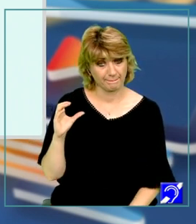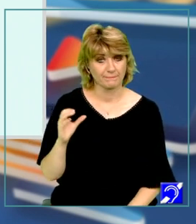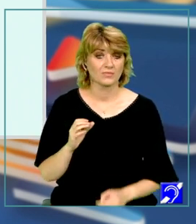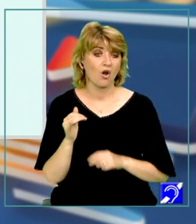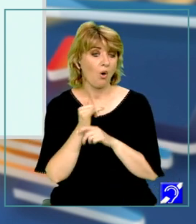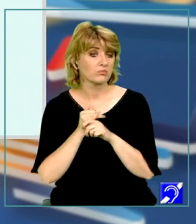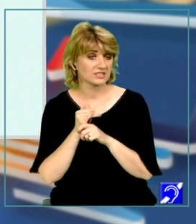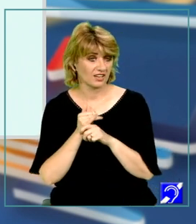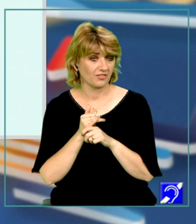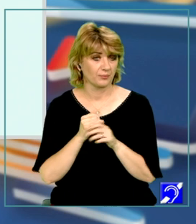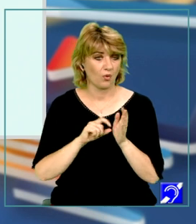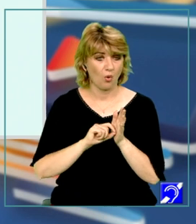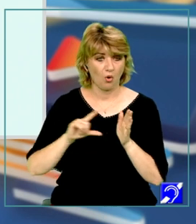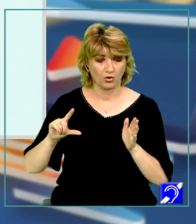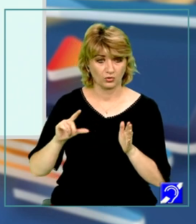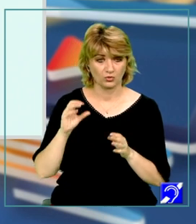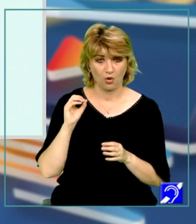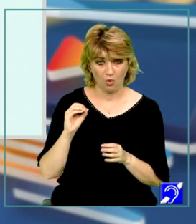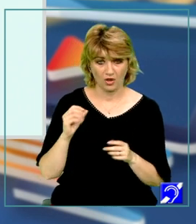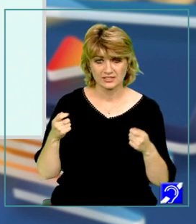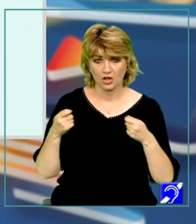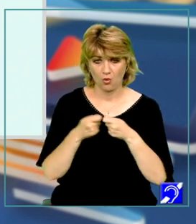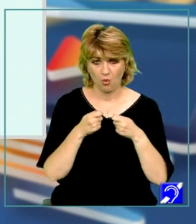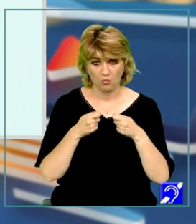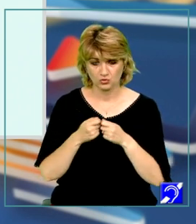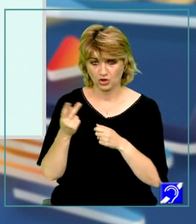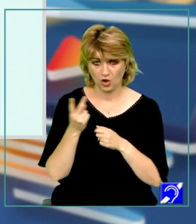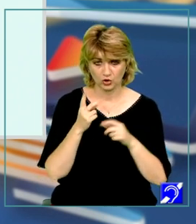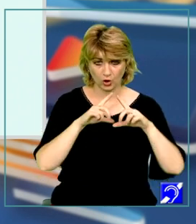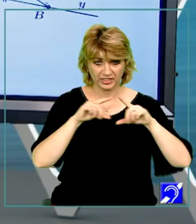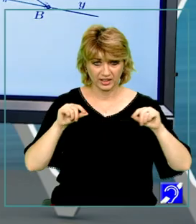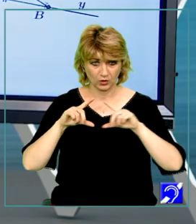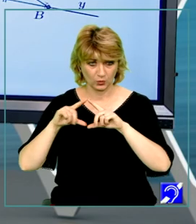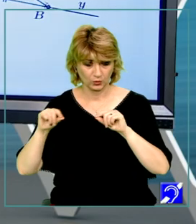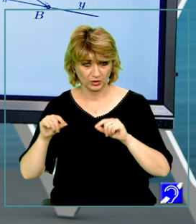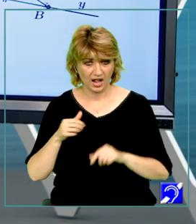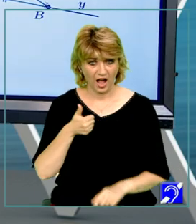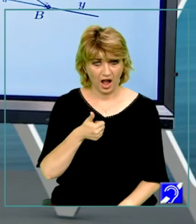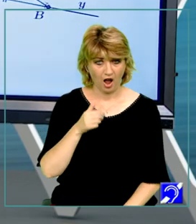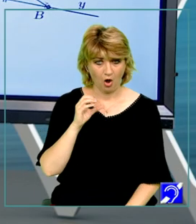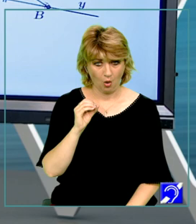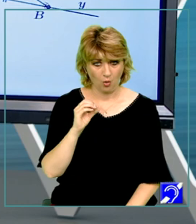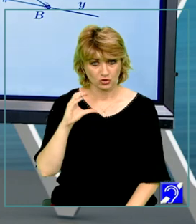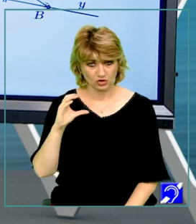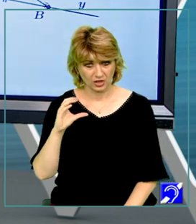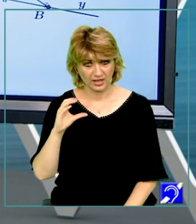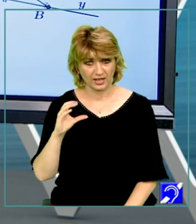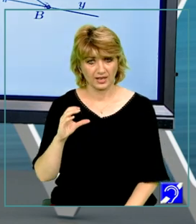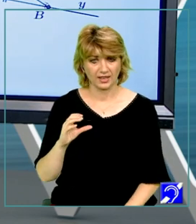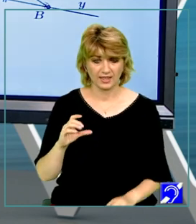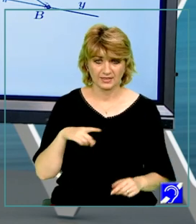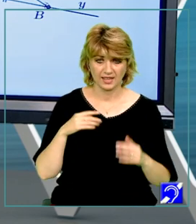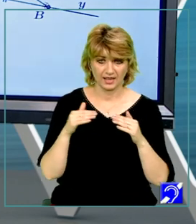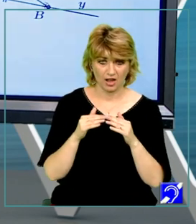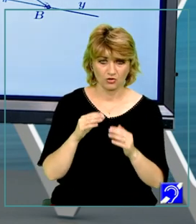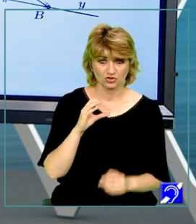Observăm că unghiul O este comun celor două triunghiuri, deci A, O, C este congruent